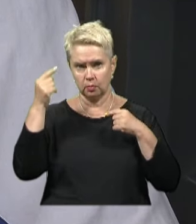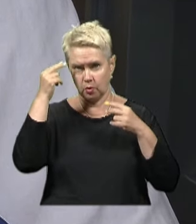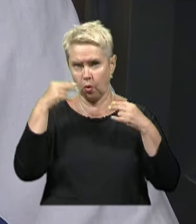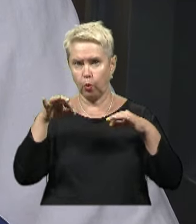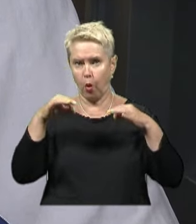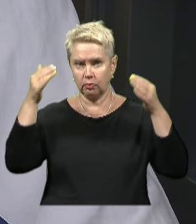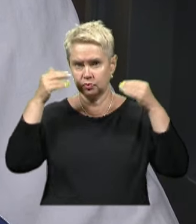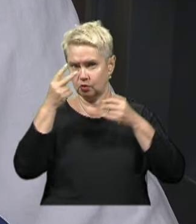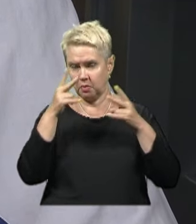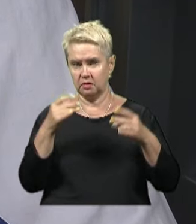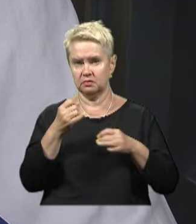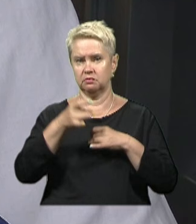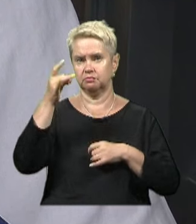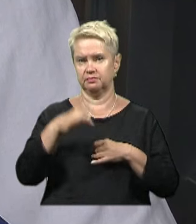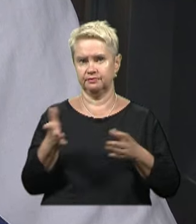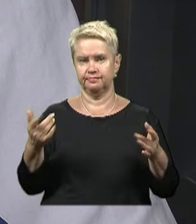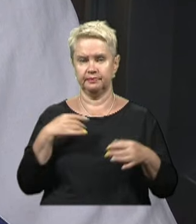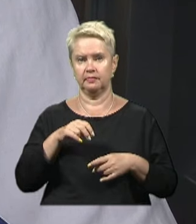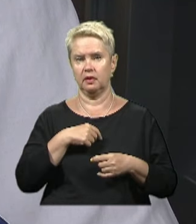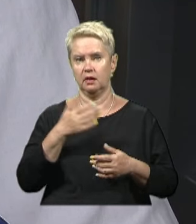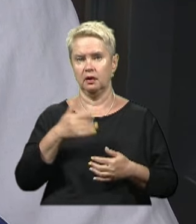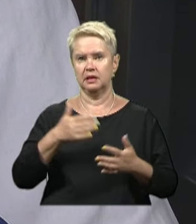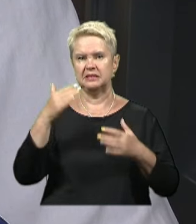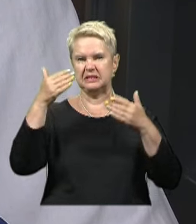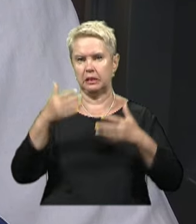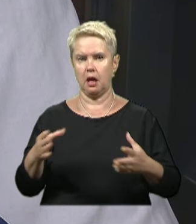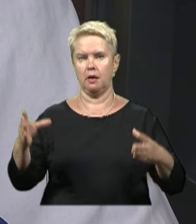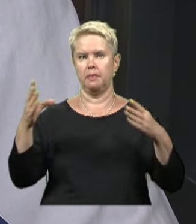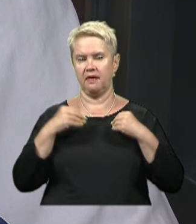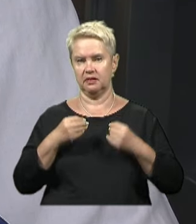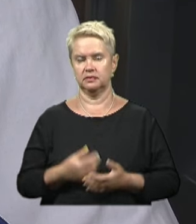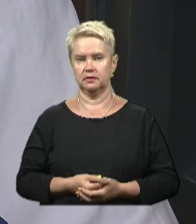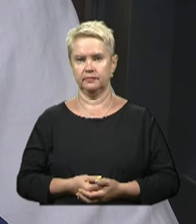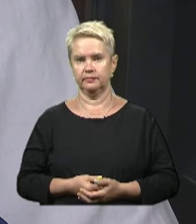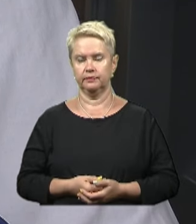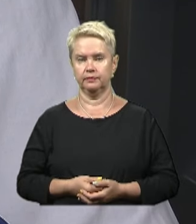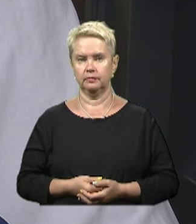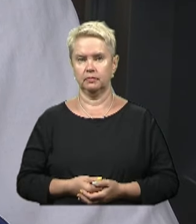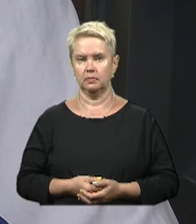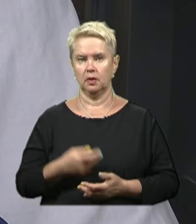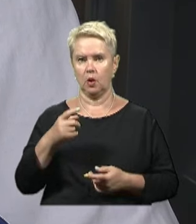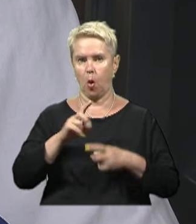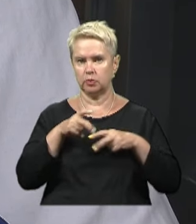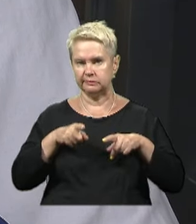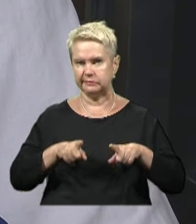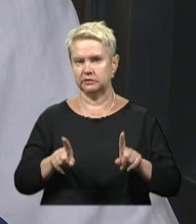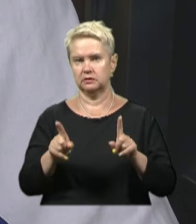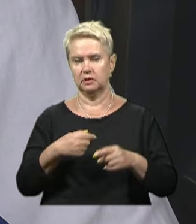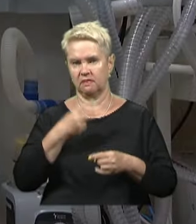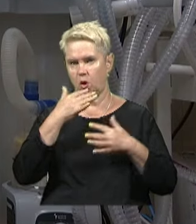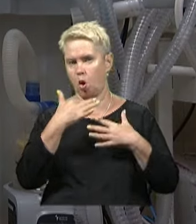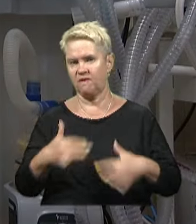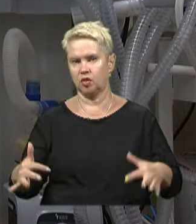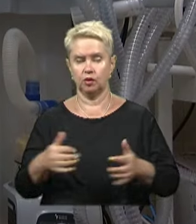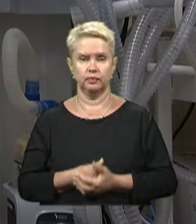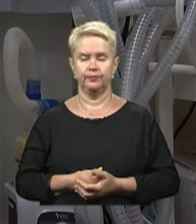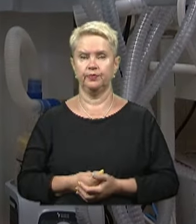бачив. Прилетів, робив скид, і мене привалило стіною. В сінозі одразу кістка вилізла, вона почала сильна кровотеча.